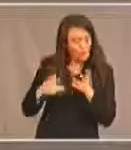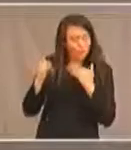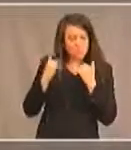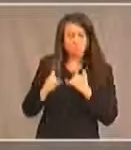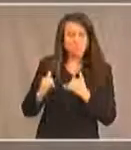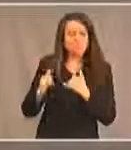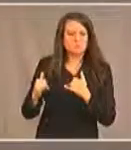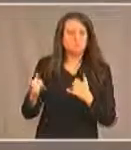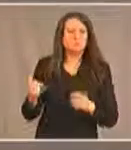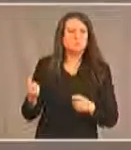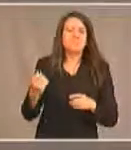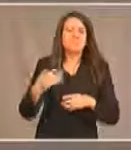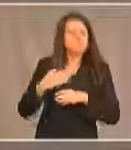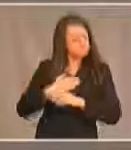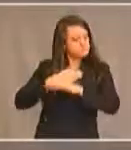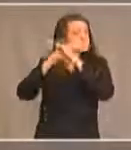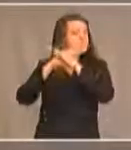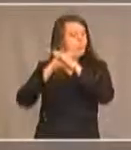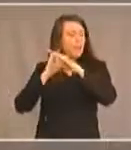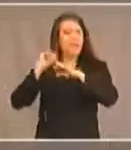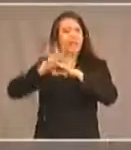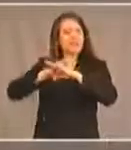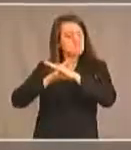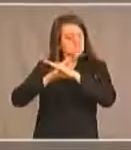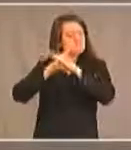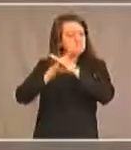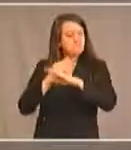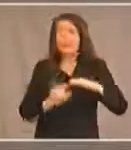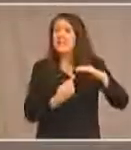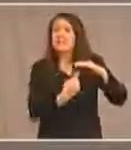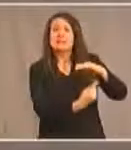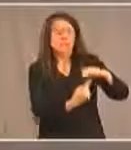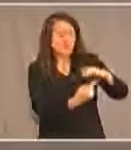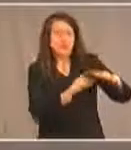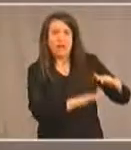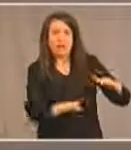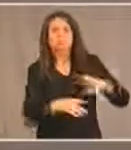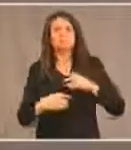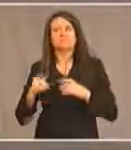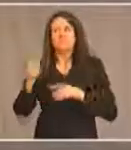de faire obstacle et d'isoler nos enfants